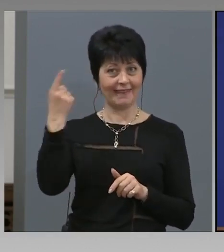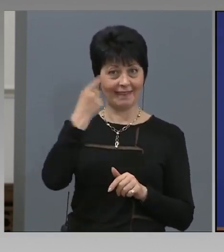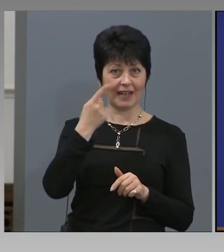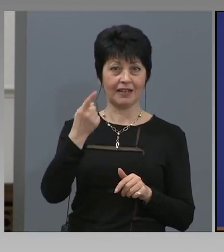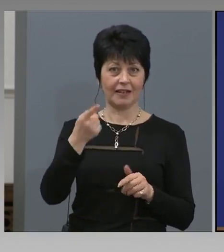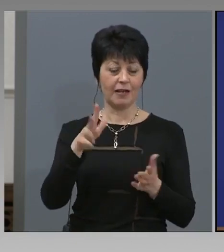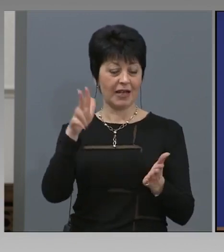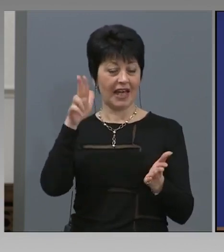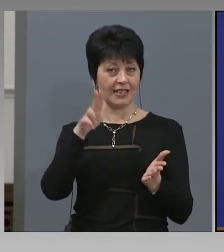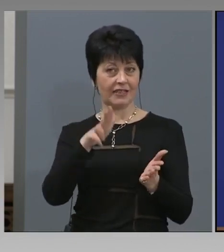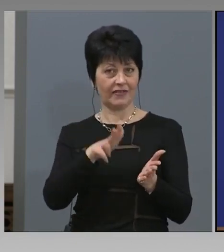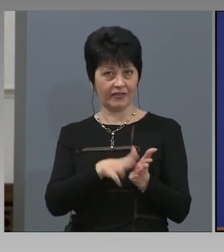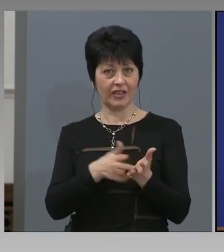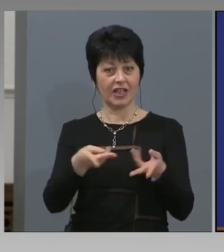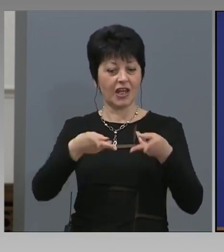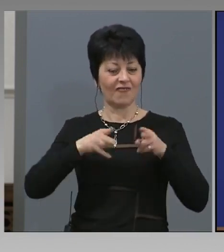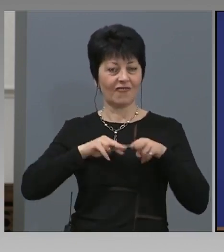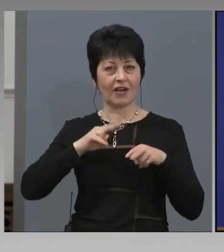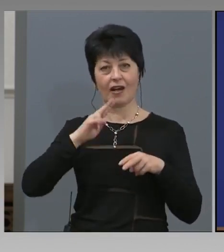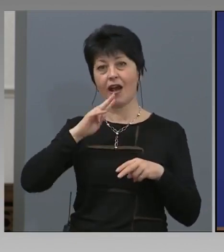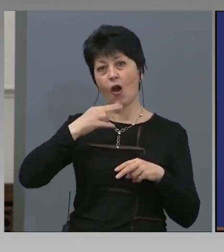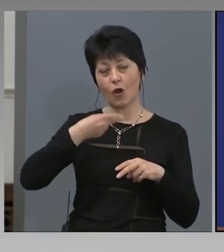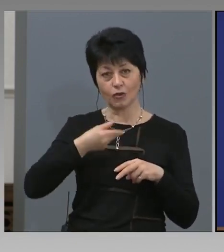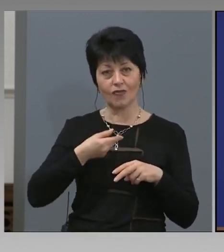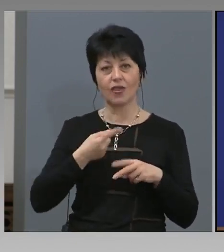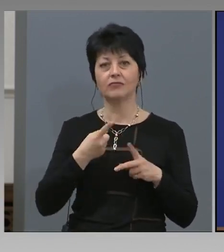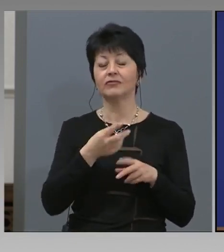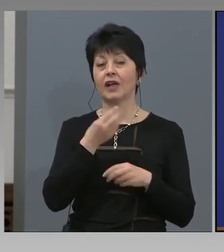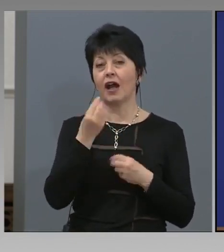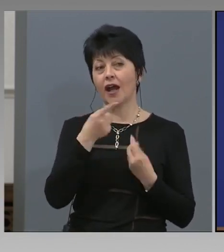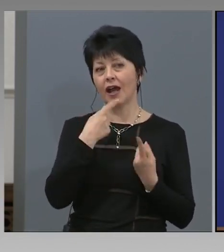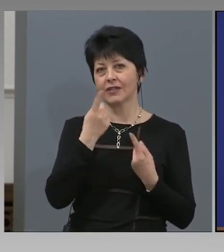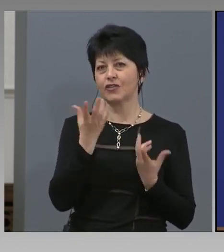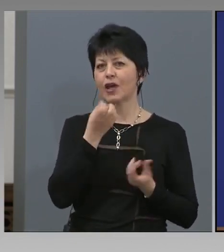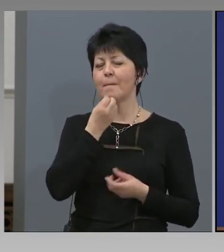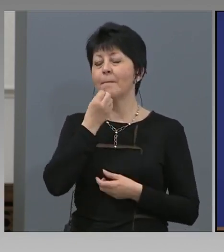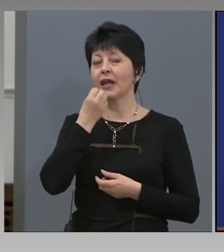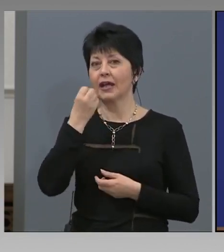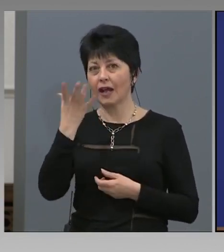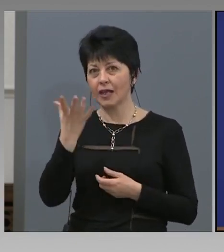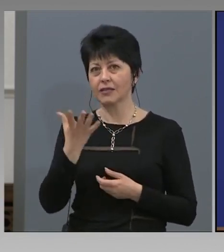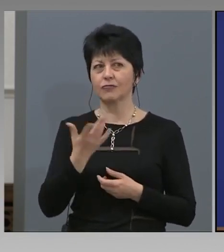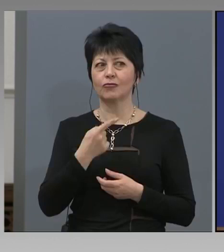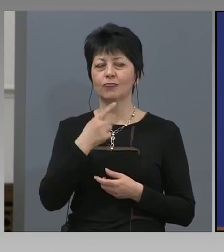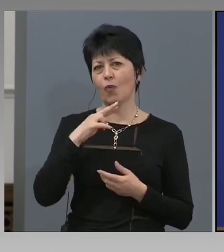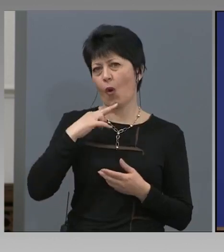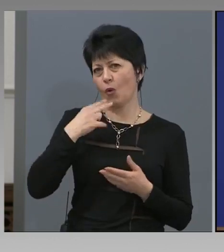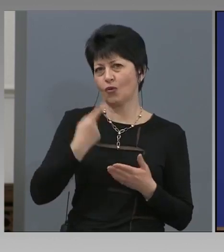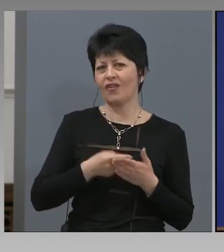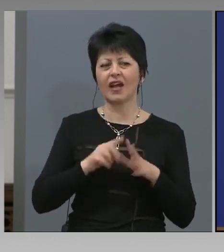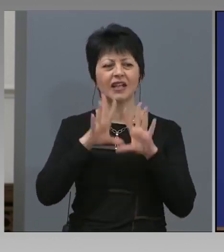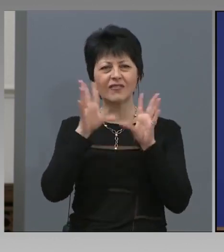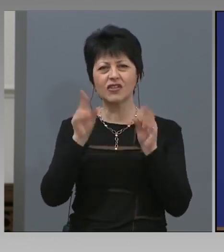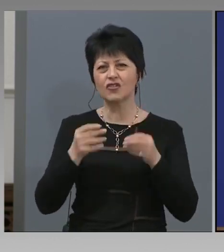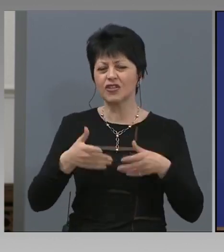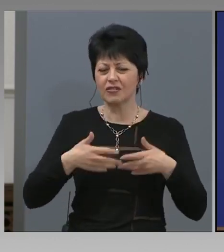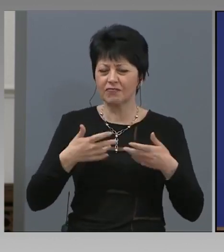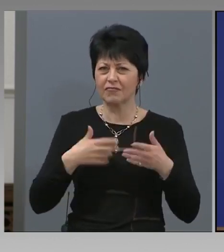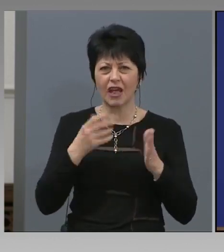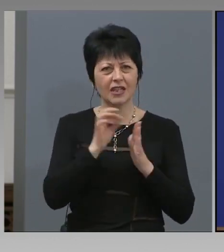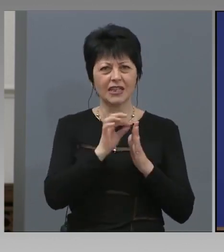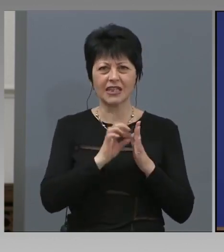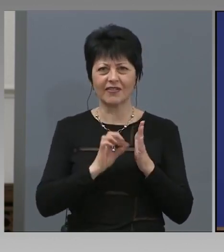казаха прекрасно е това, което, смисъл отговаря на всички изисквания, там, знаеш, че компромиси не се правят,